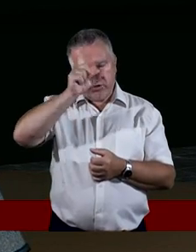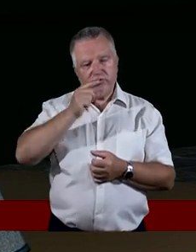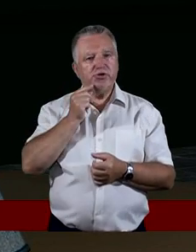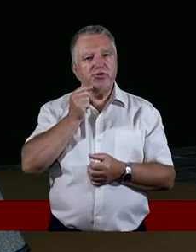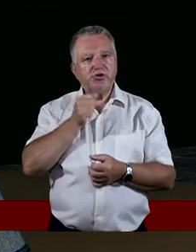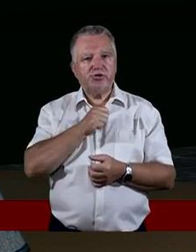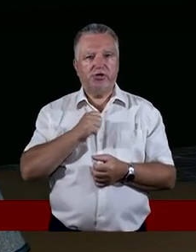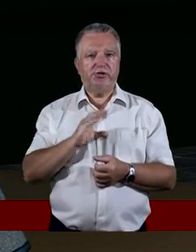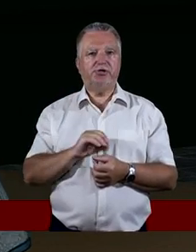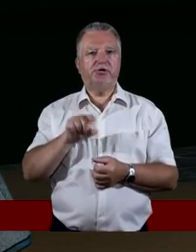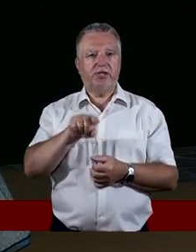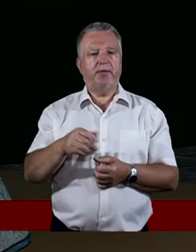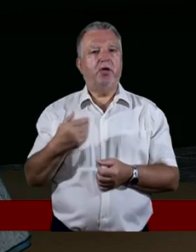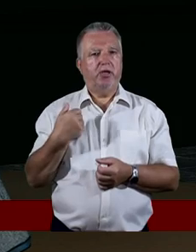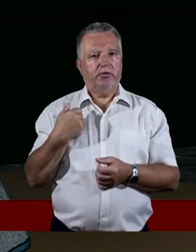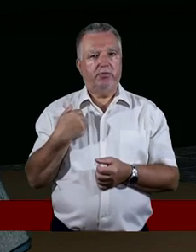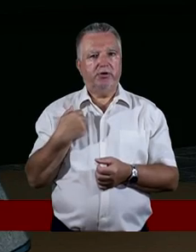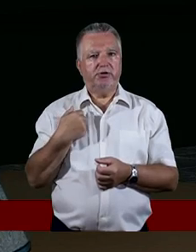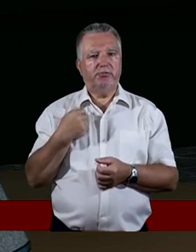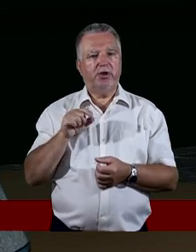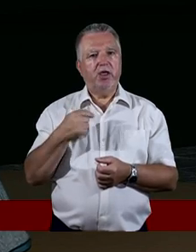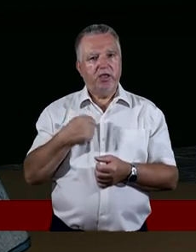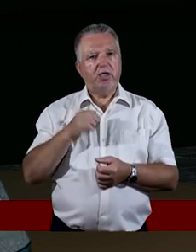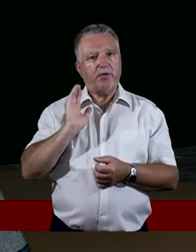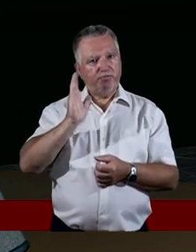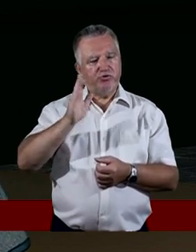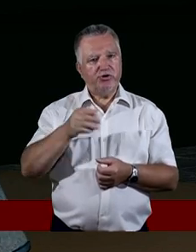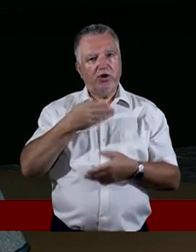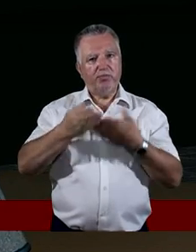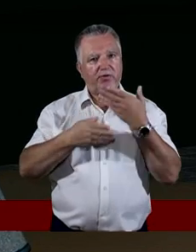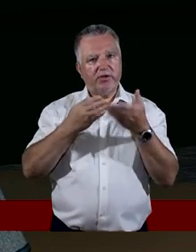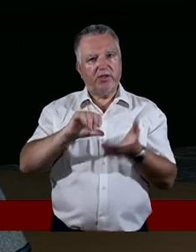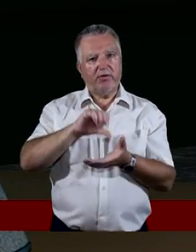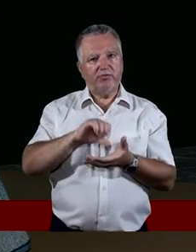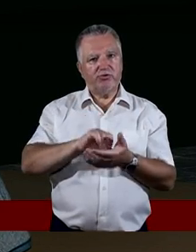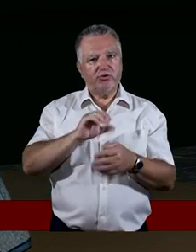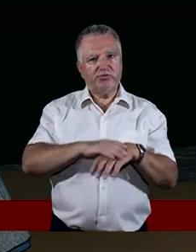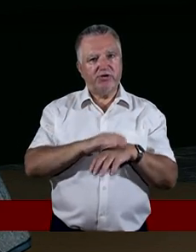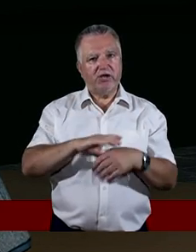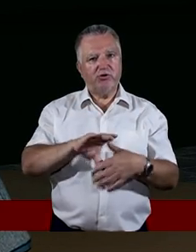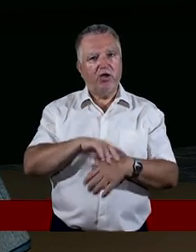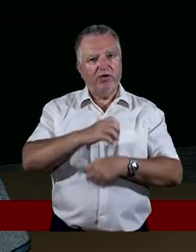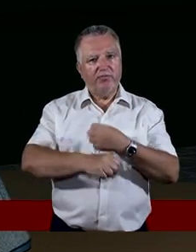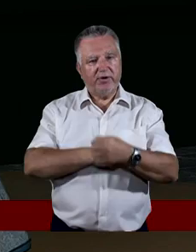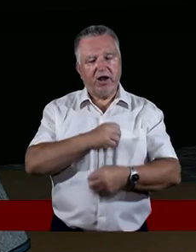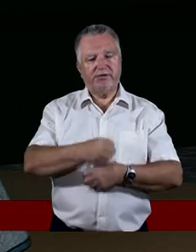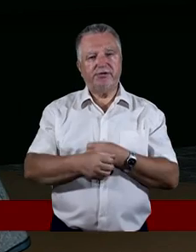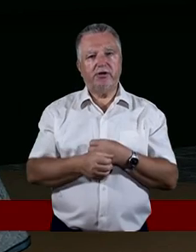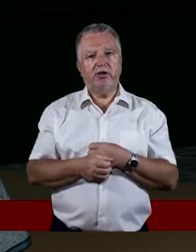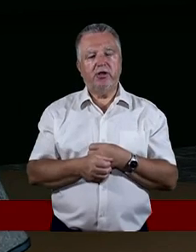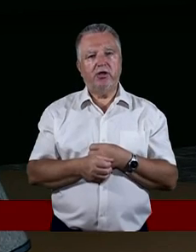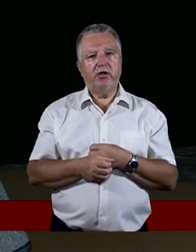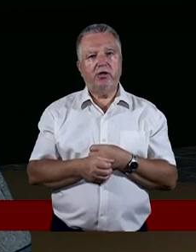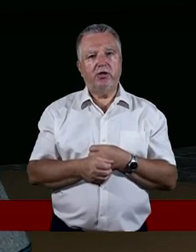cieszyli, że tam byliśmy. I ja o tym potem opowiadałam wśród znajomych w pracy. I opowiadałam też